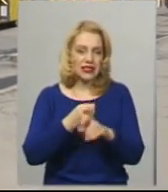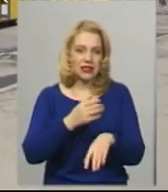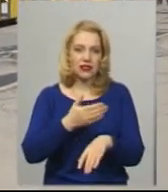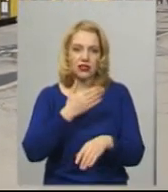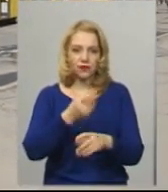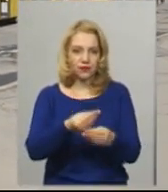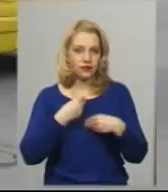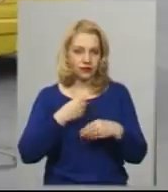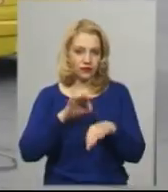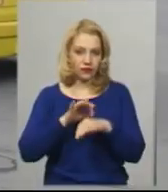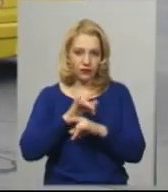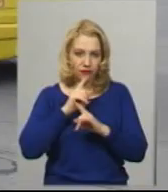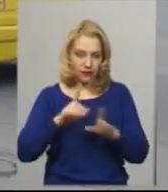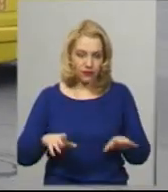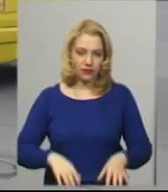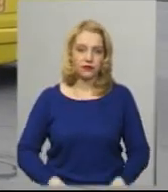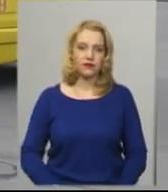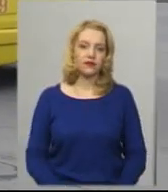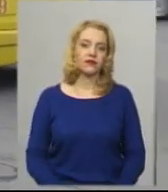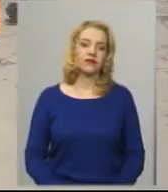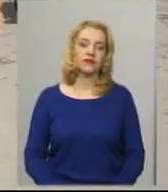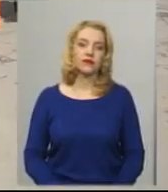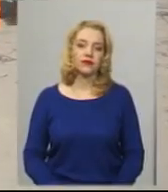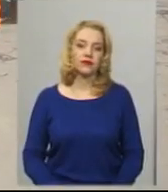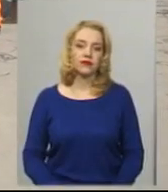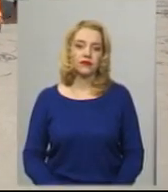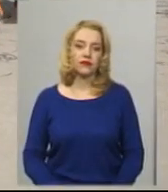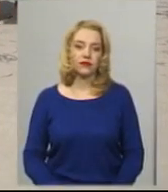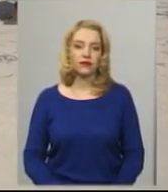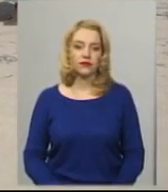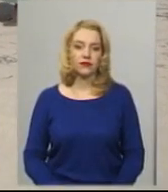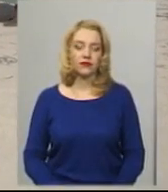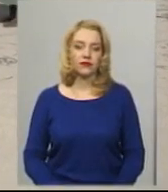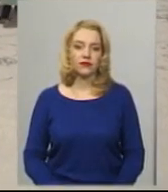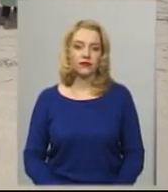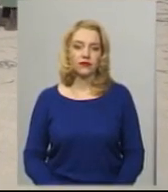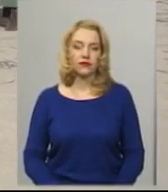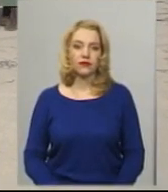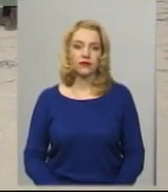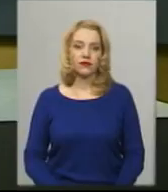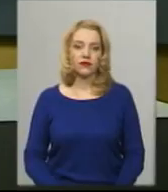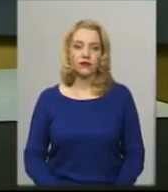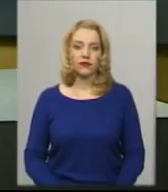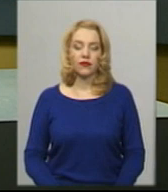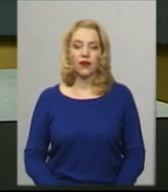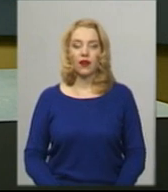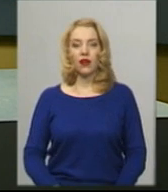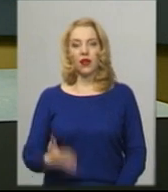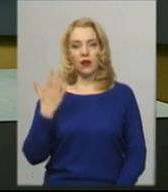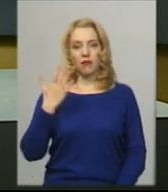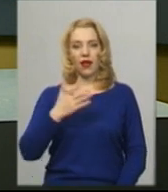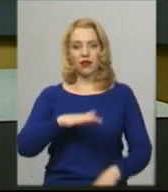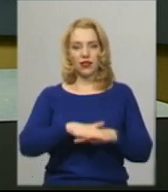нашими пасажирами. Катерина Шевчук, Олександр Горішевський. Новини на Суспільному. Хмельницький. П'ять